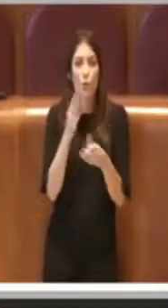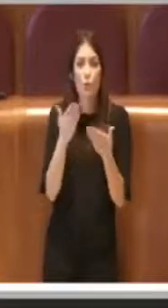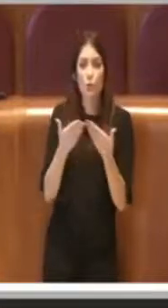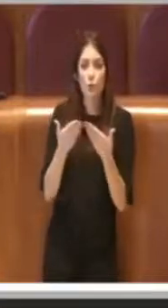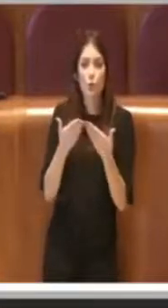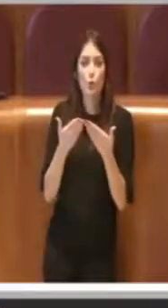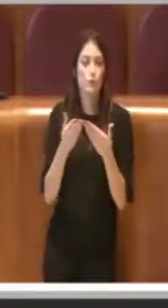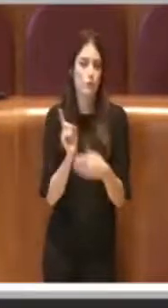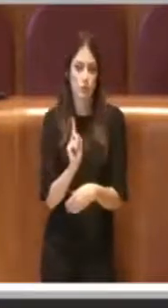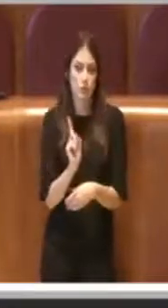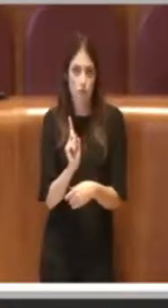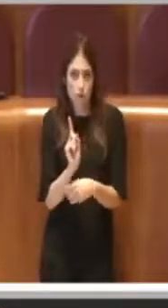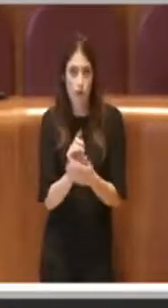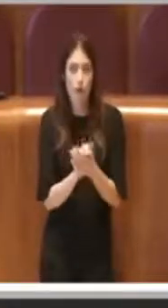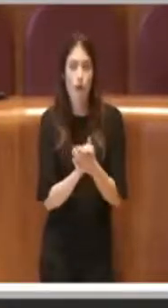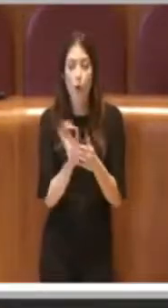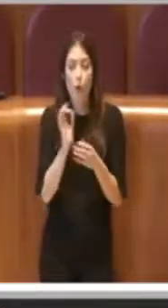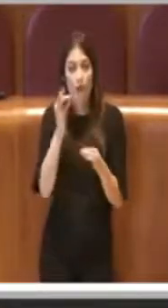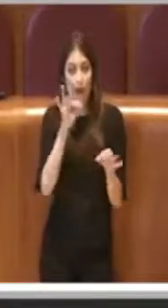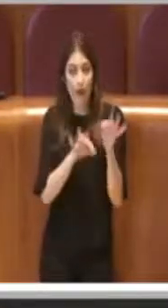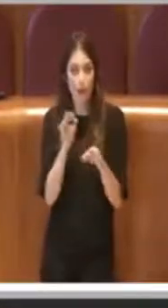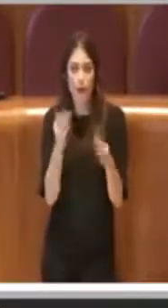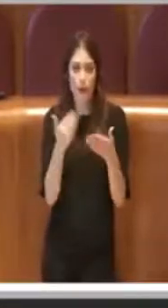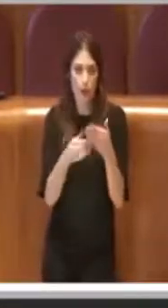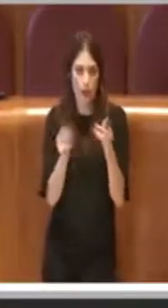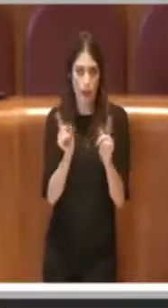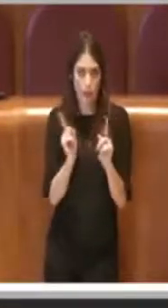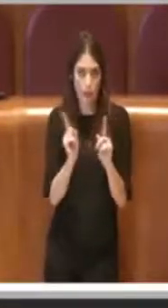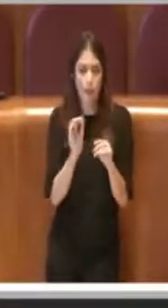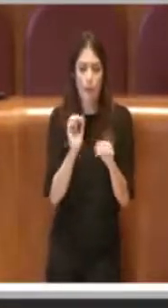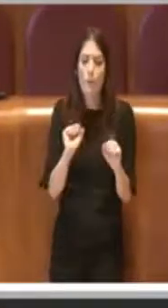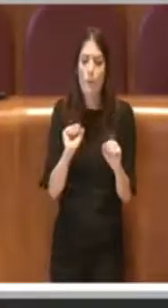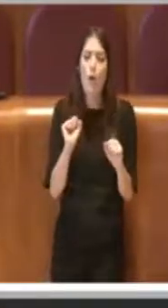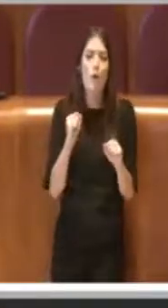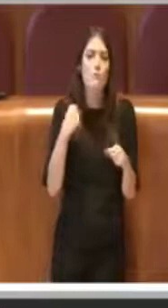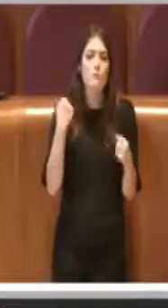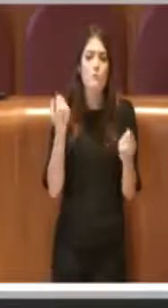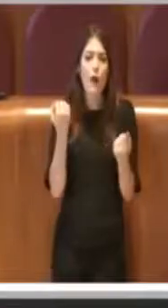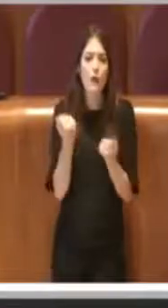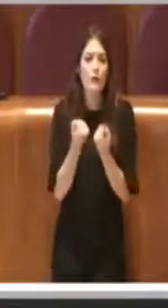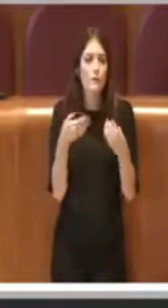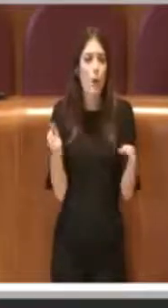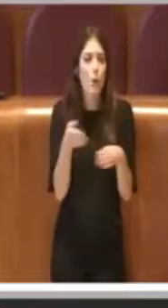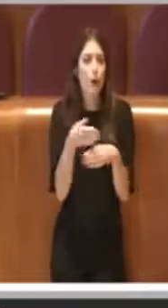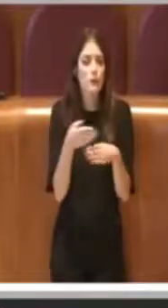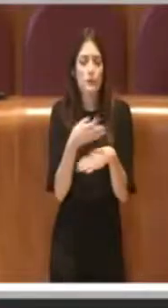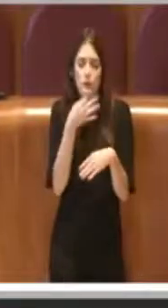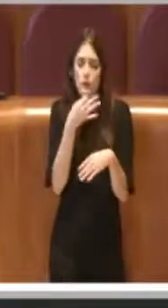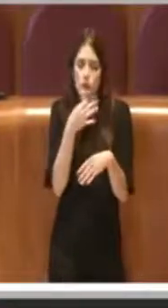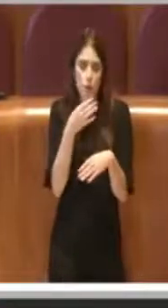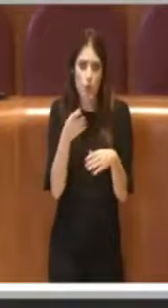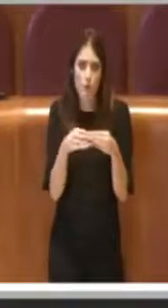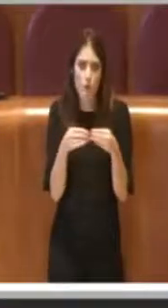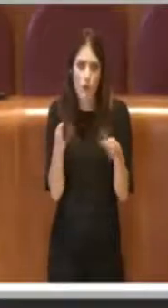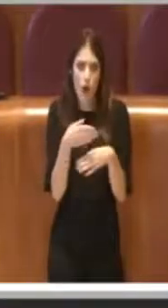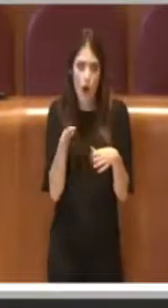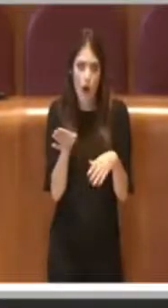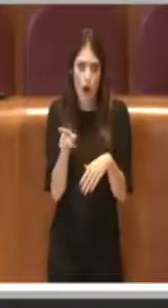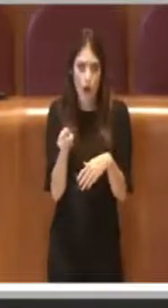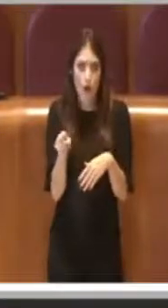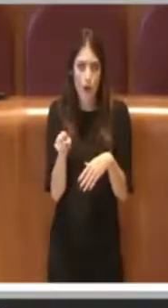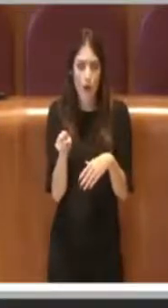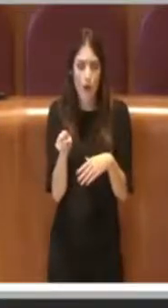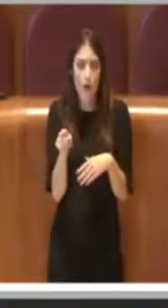o terapia, ma di permettere di svolgere tutte quelle attività essenziali in un periodo così difficile, sfruttando questo